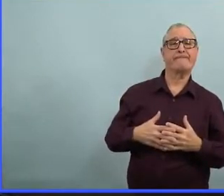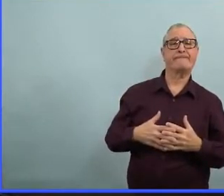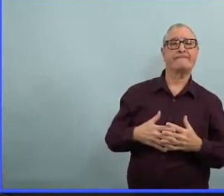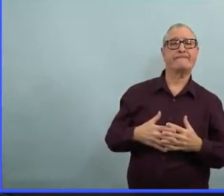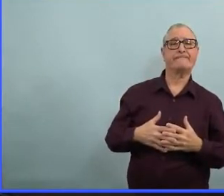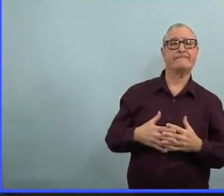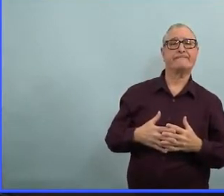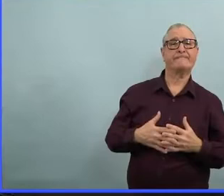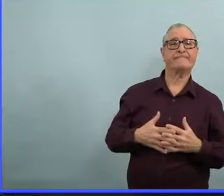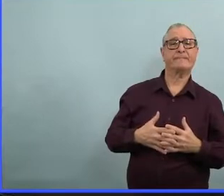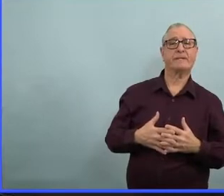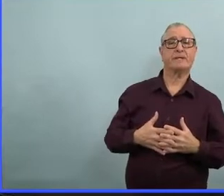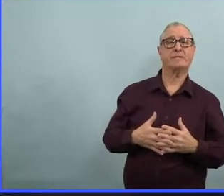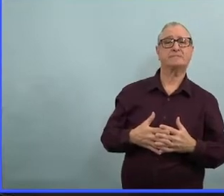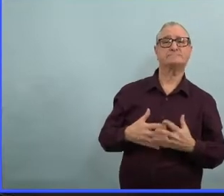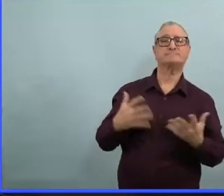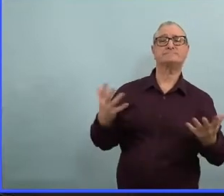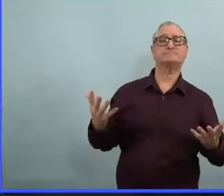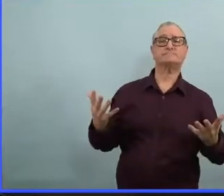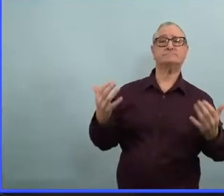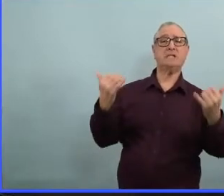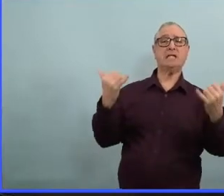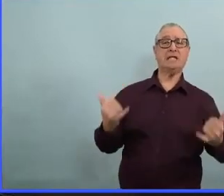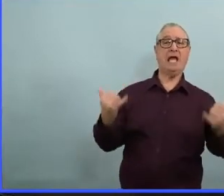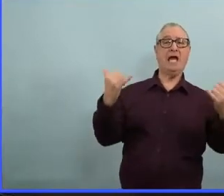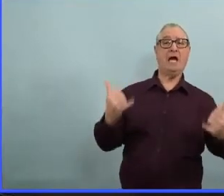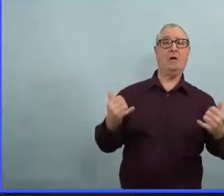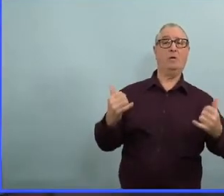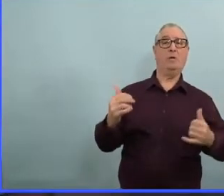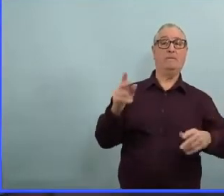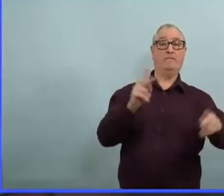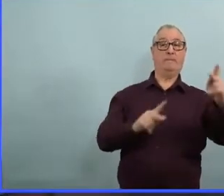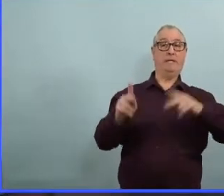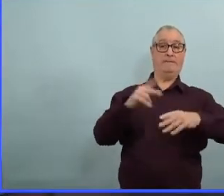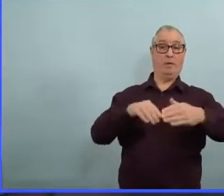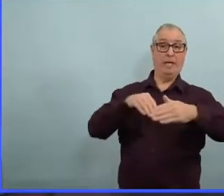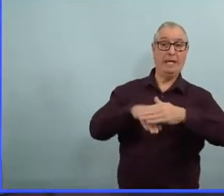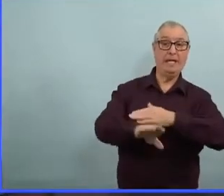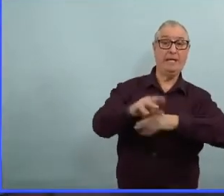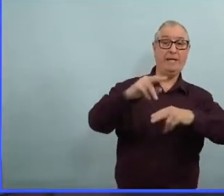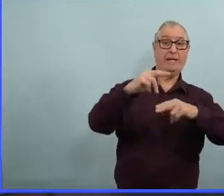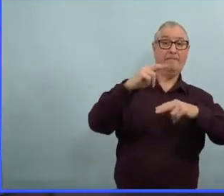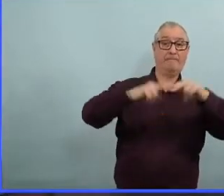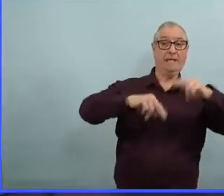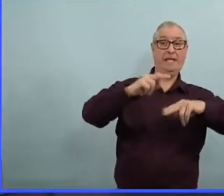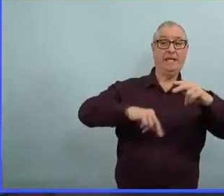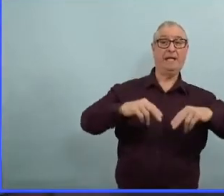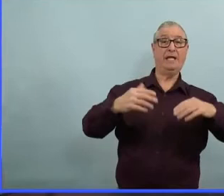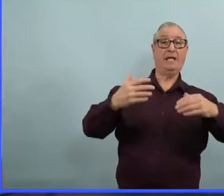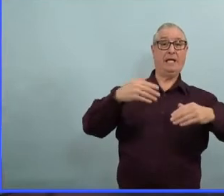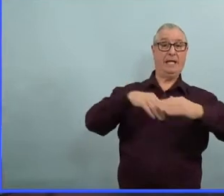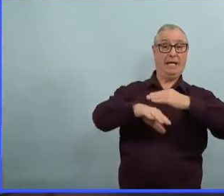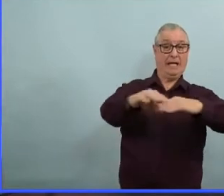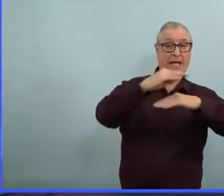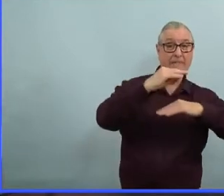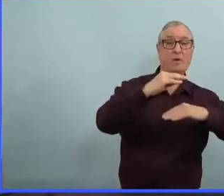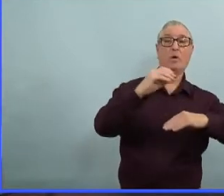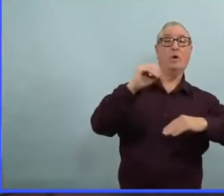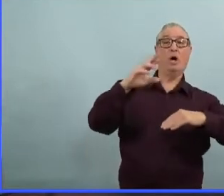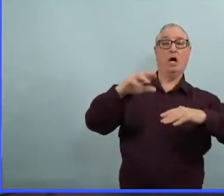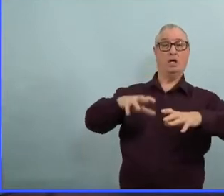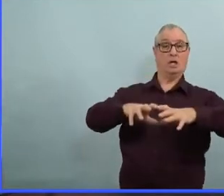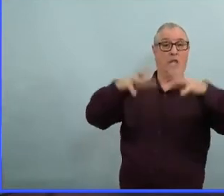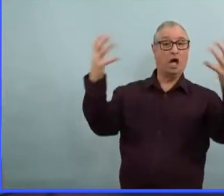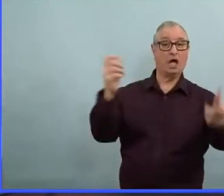si vous enlevez tous les plafonds au niveau des capacités, etc.? C'est la raison pour laquelle